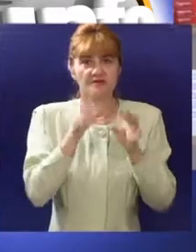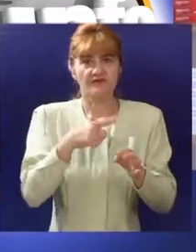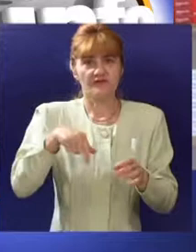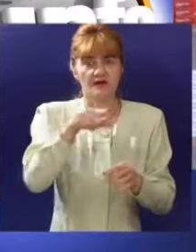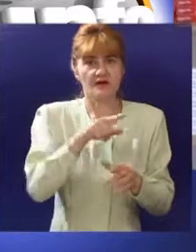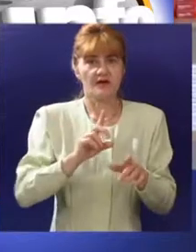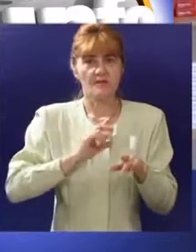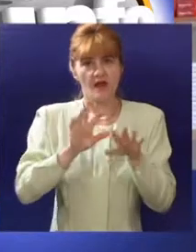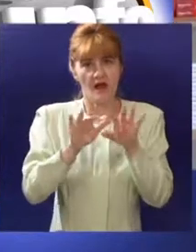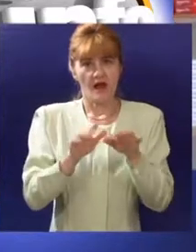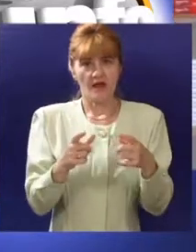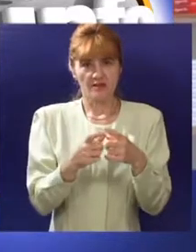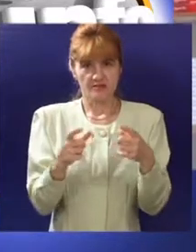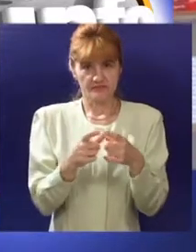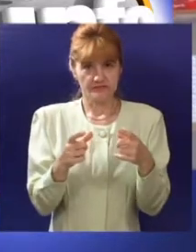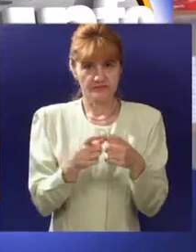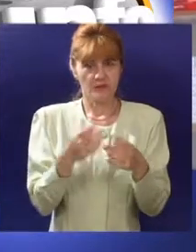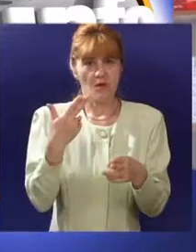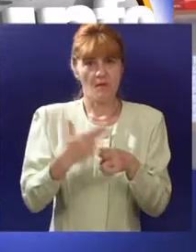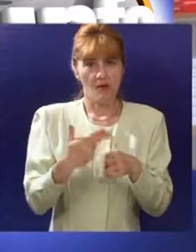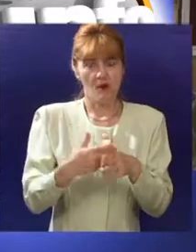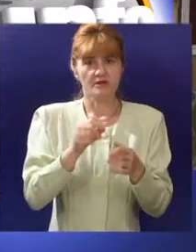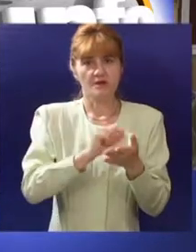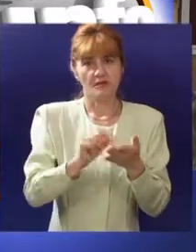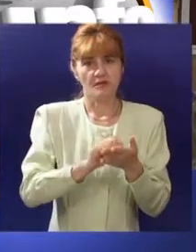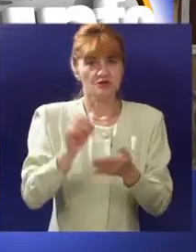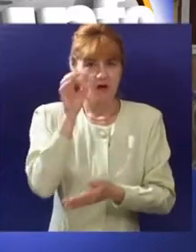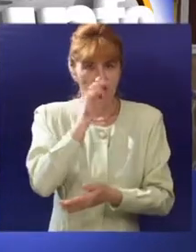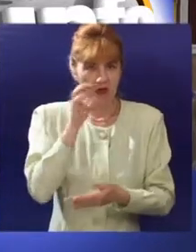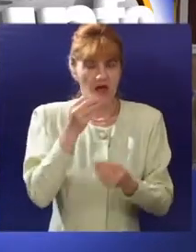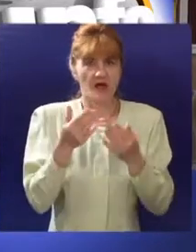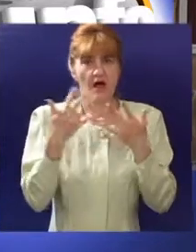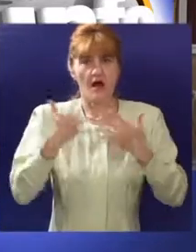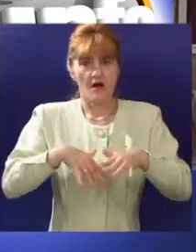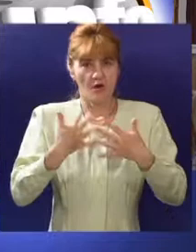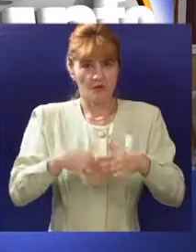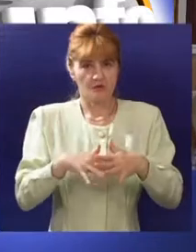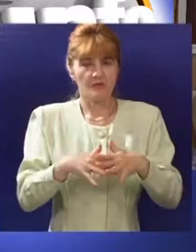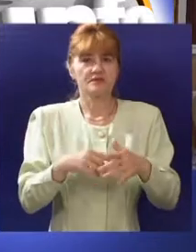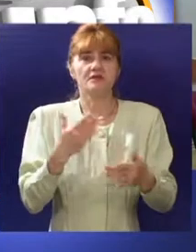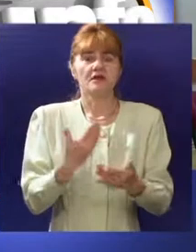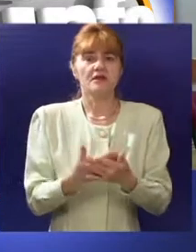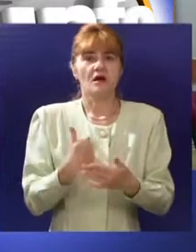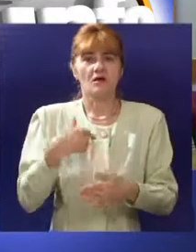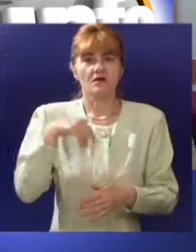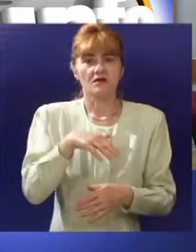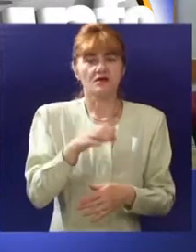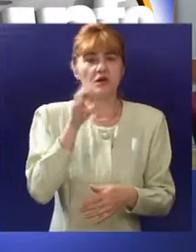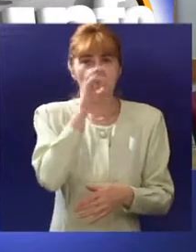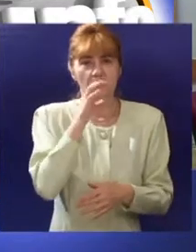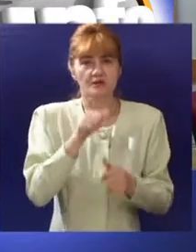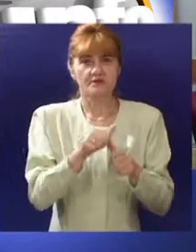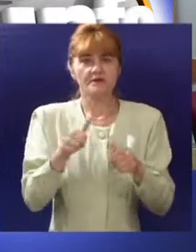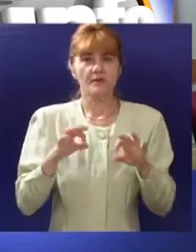pacijenta biti formirani elektronski kartoni sa istorijama bolesti i propisanim terapijama što će umogućiti da pacijenti po lekove u